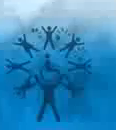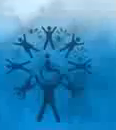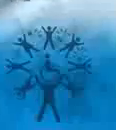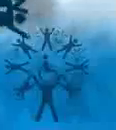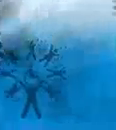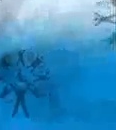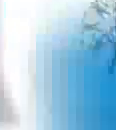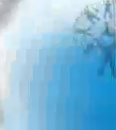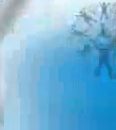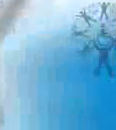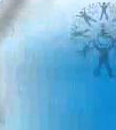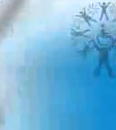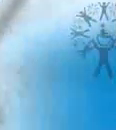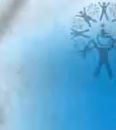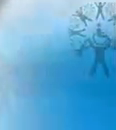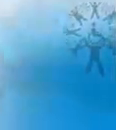Muzika